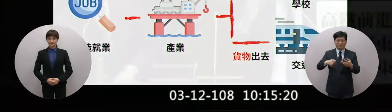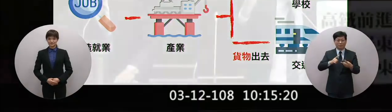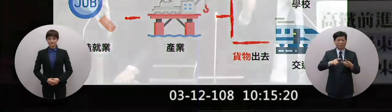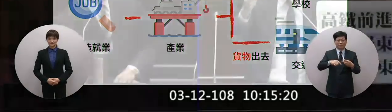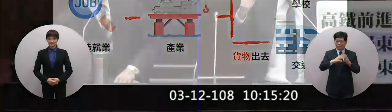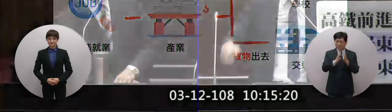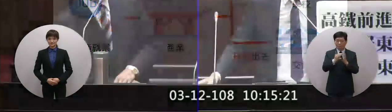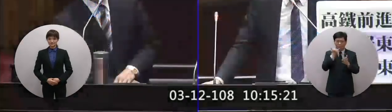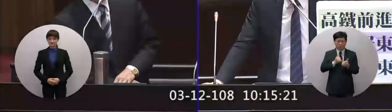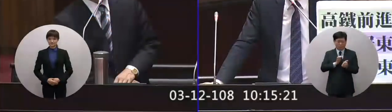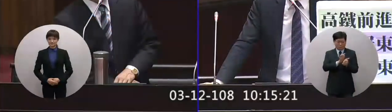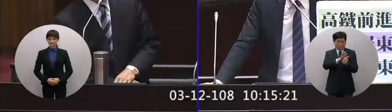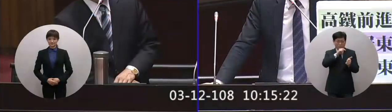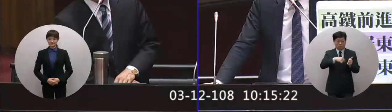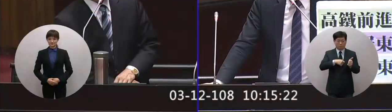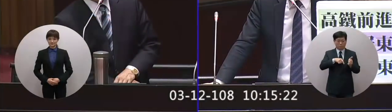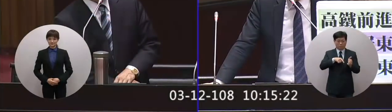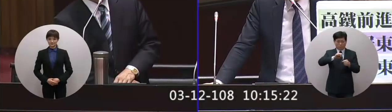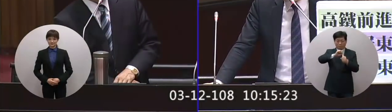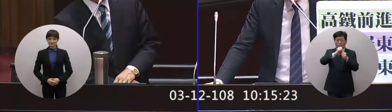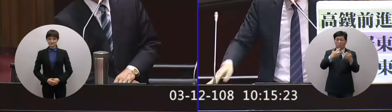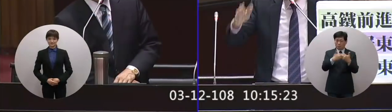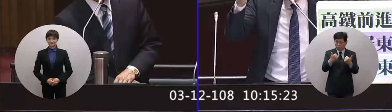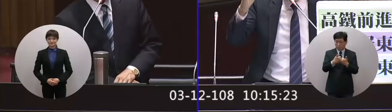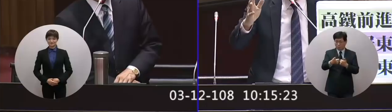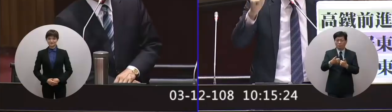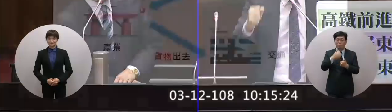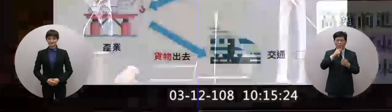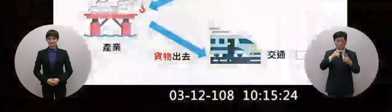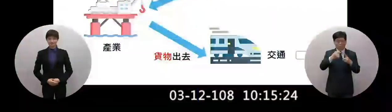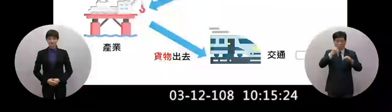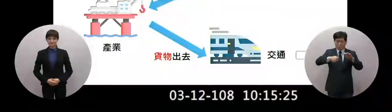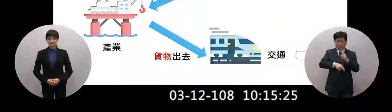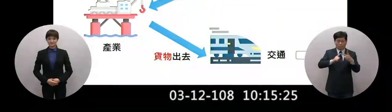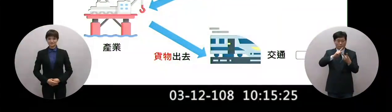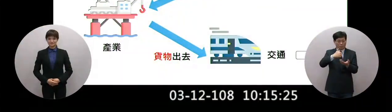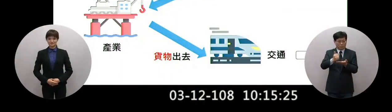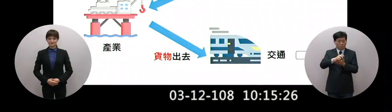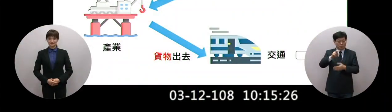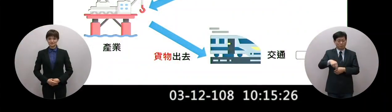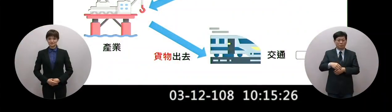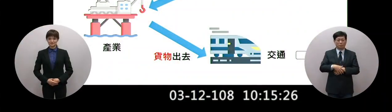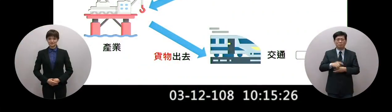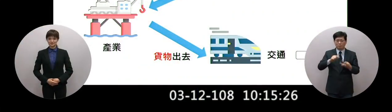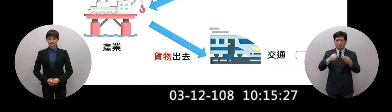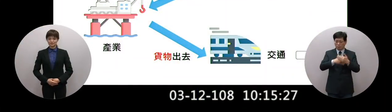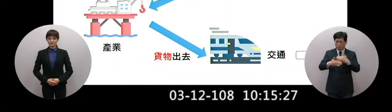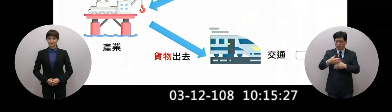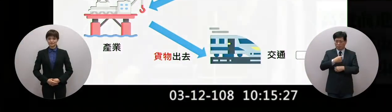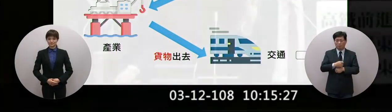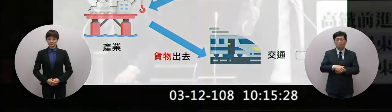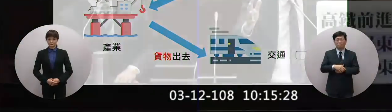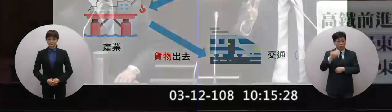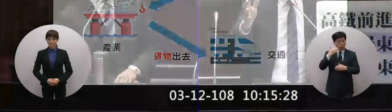只要能夠創造就業的就是好科要創造就業要怎樣要人進的來或出的去要怎樣要有交通啊